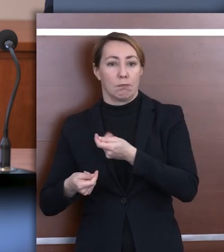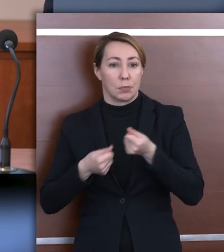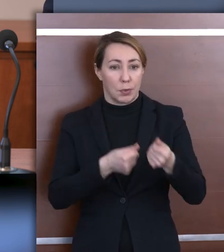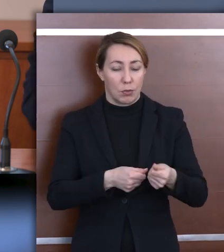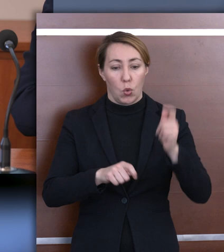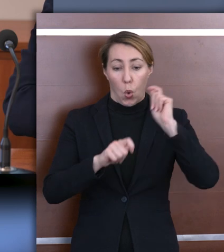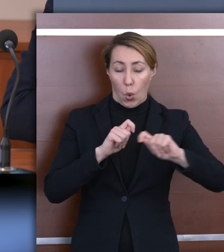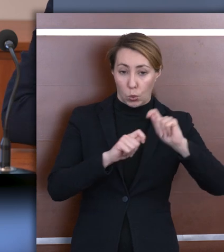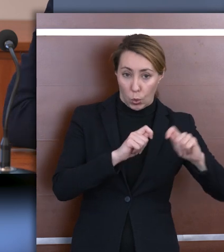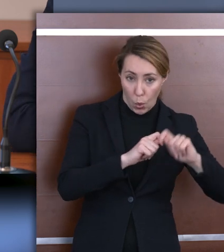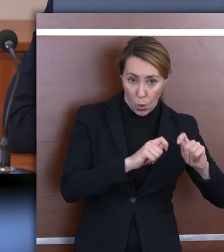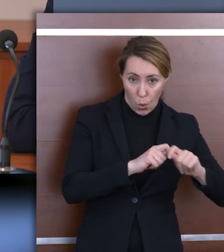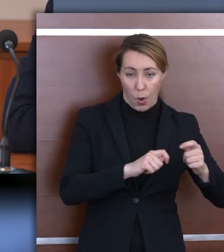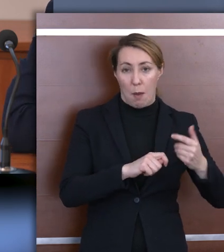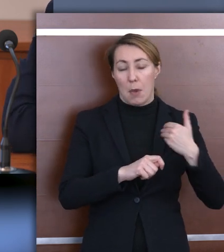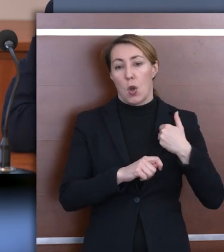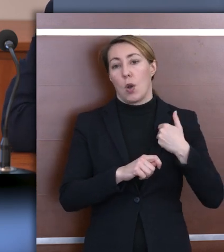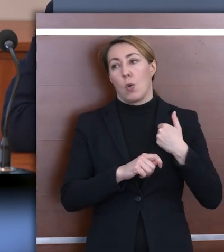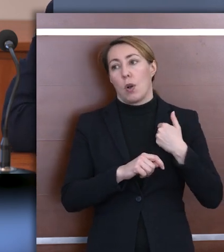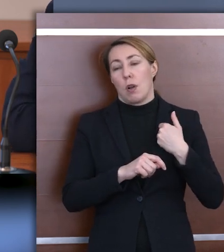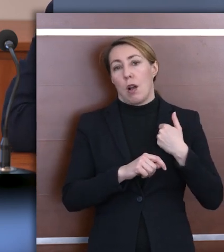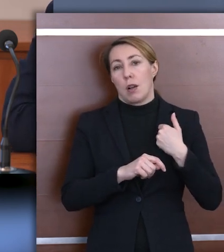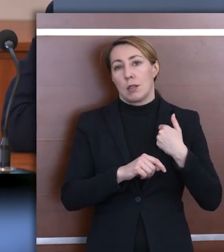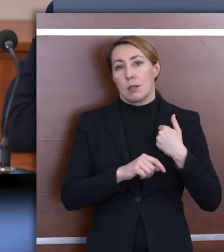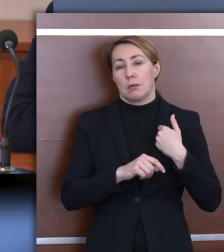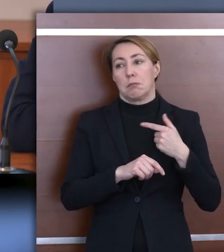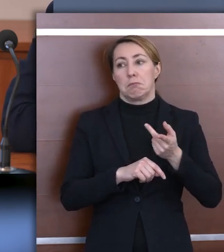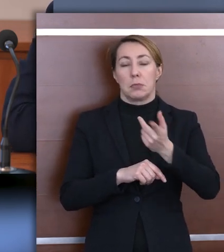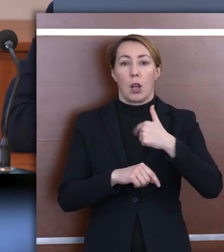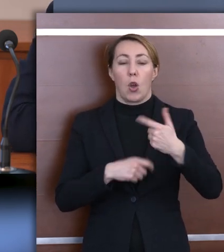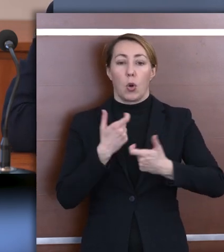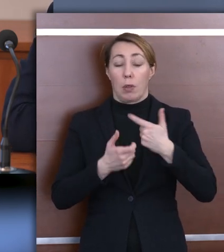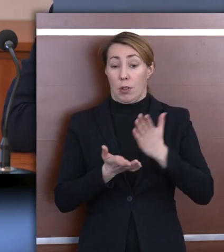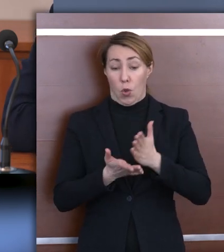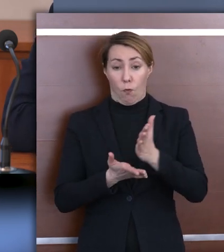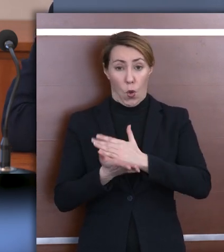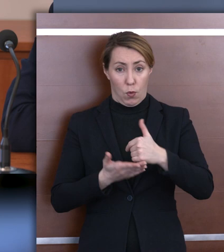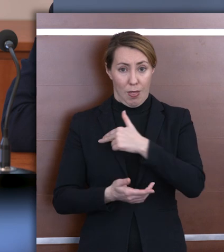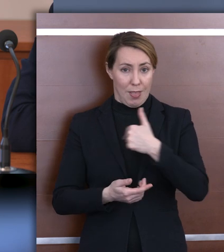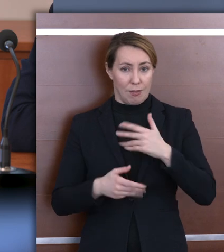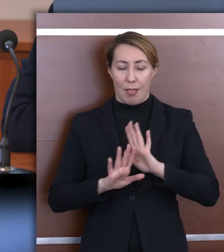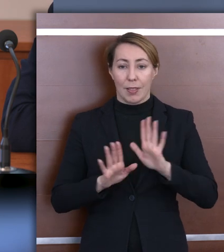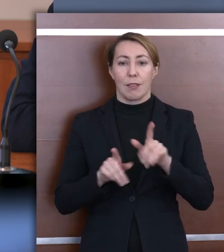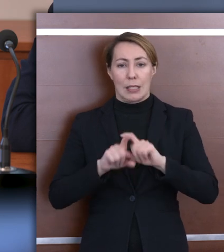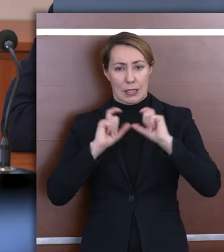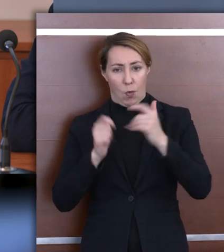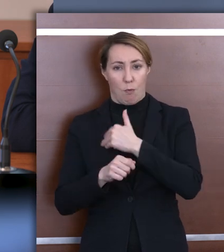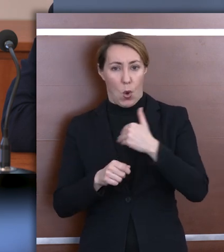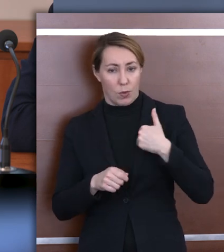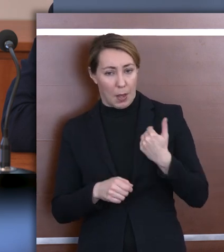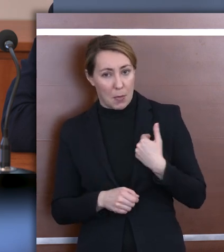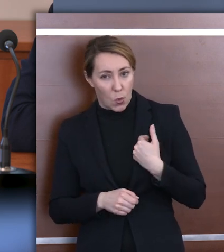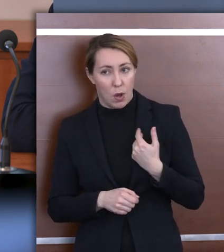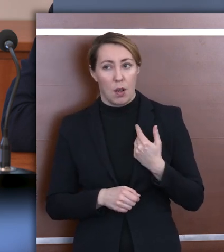kontrole są zakończone. Robiliśmy je nie tylko w naszym województwie, ale również w Polsce. Myślę, że na początku